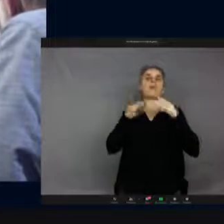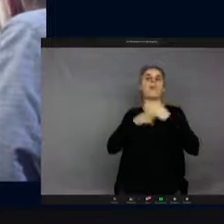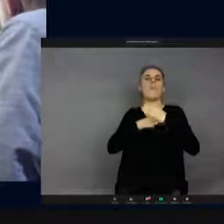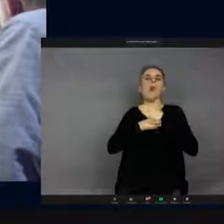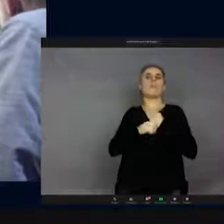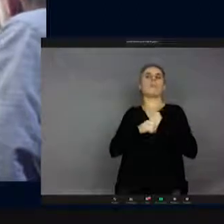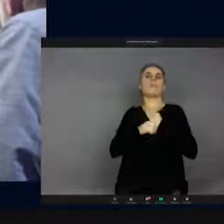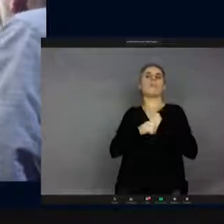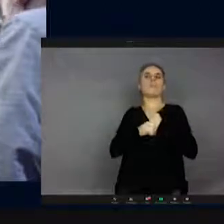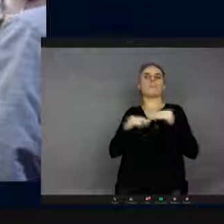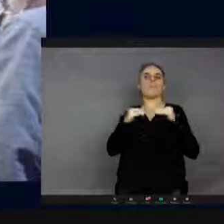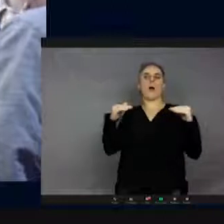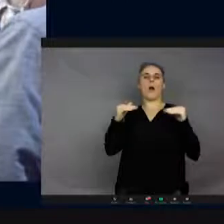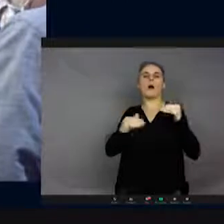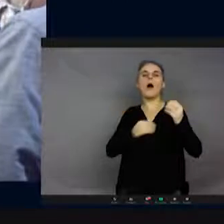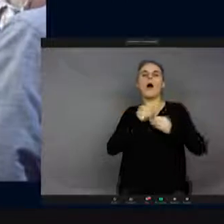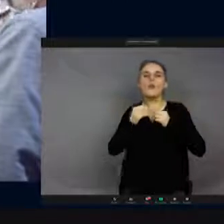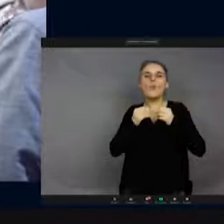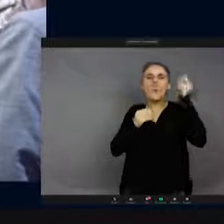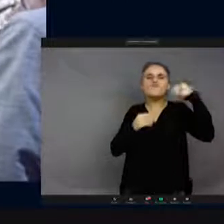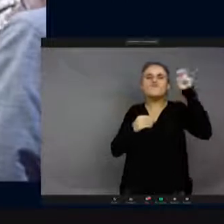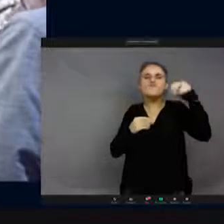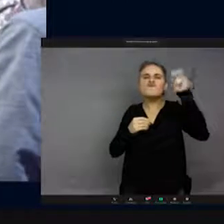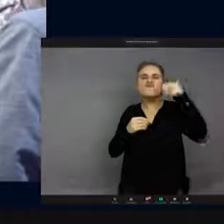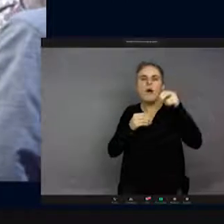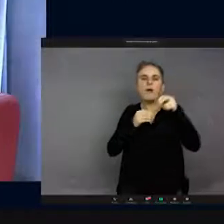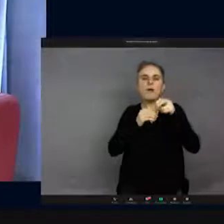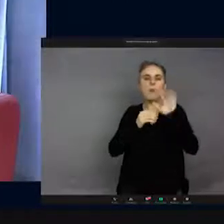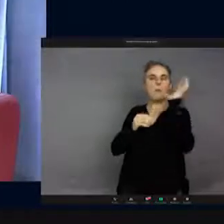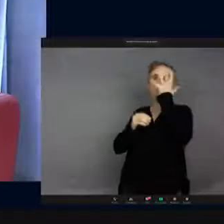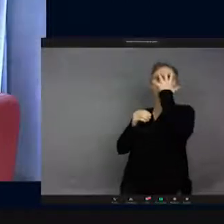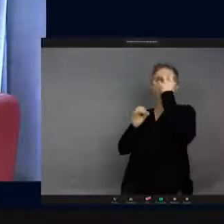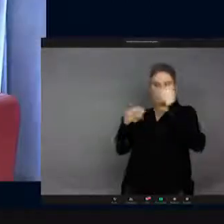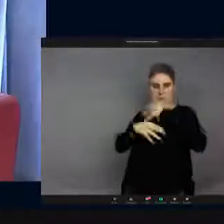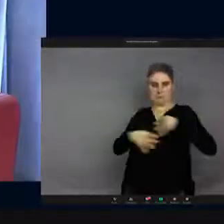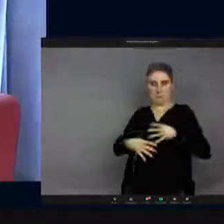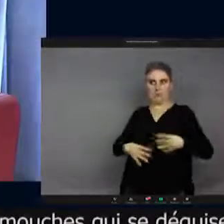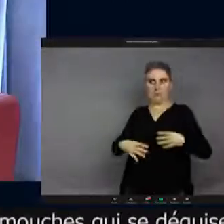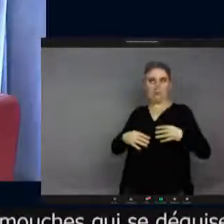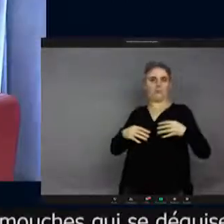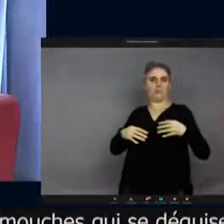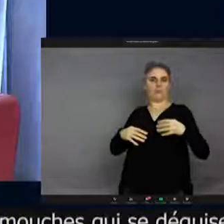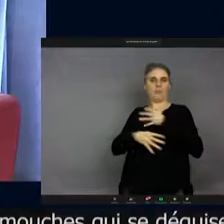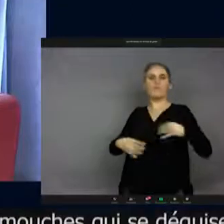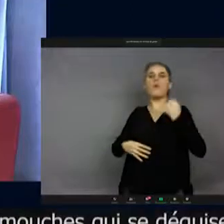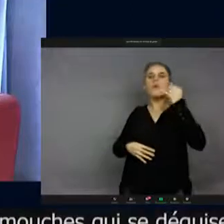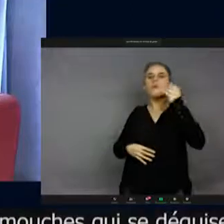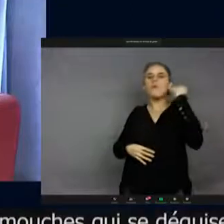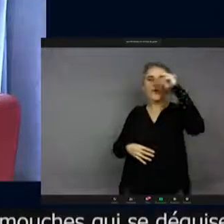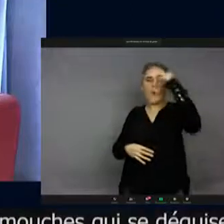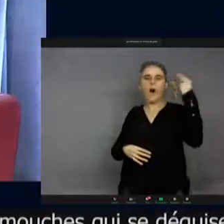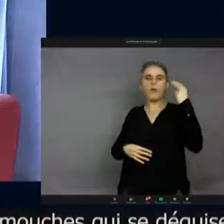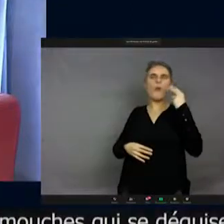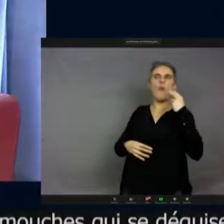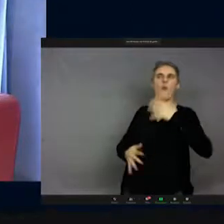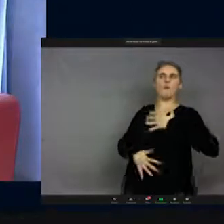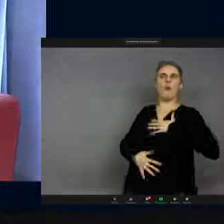de'inné ou est-ce que c'est de l'acquis ? C'était ça, la question. J'aurais dit que'est de la théorie de l'évolution, non ? On